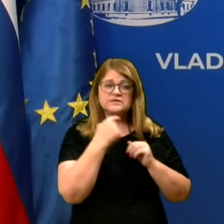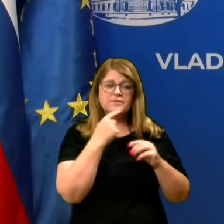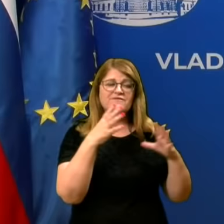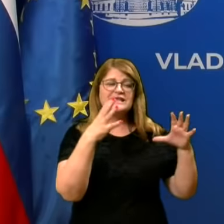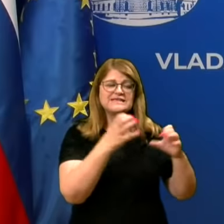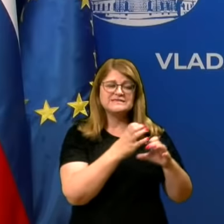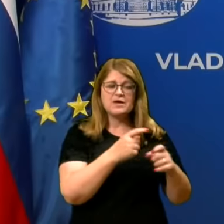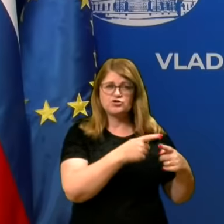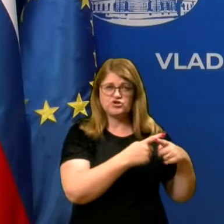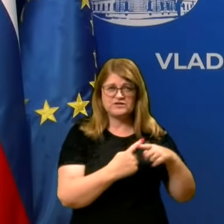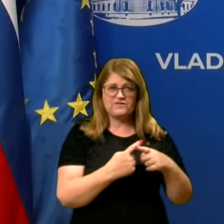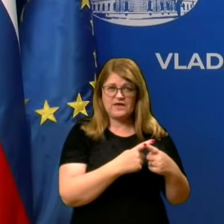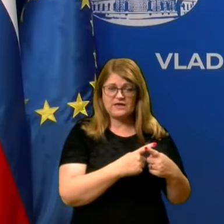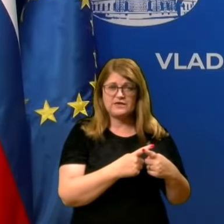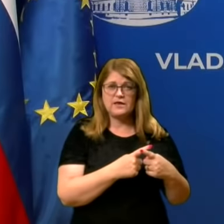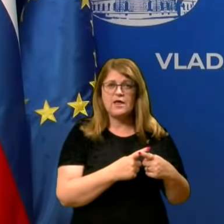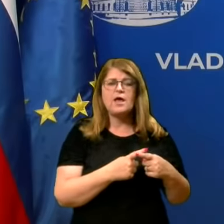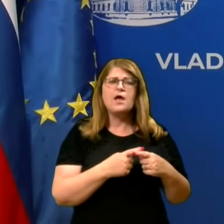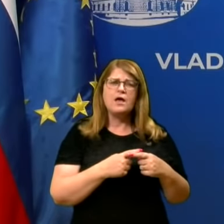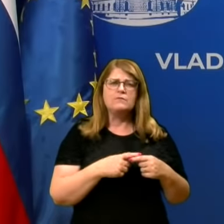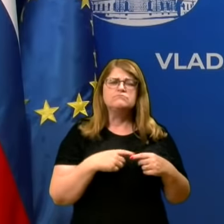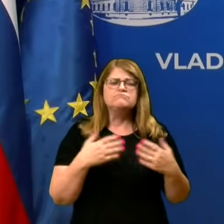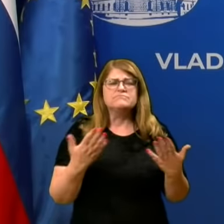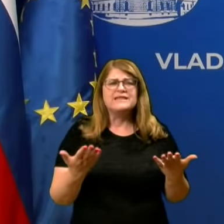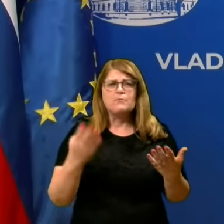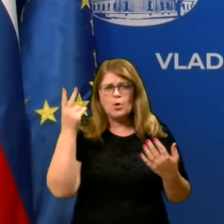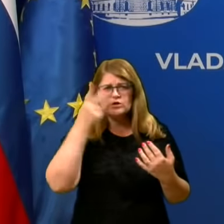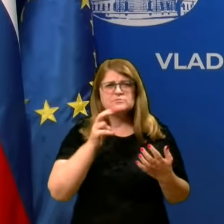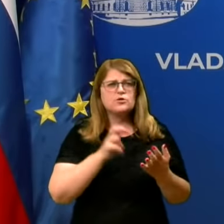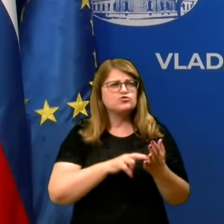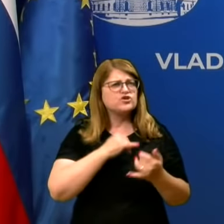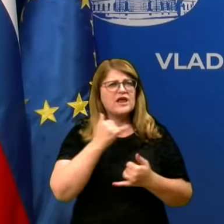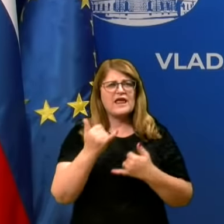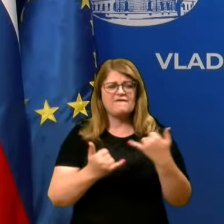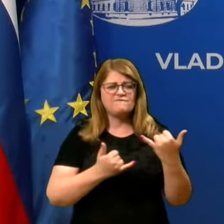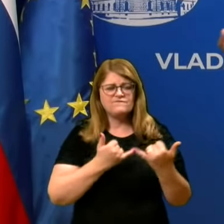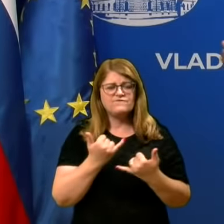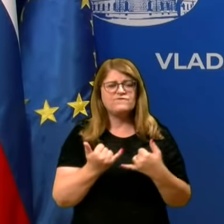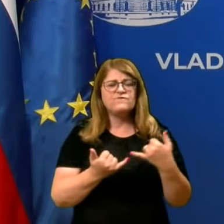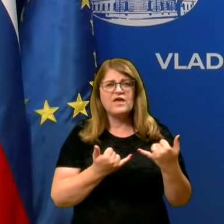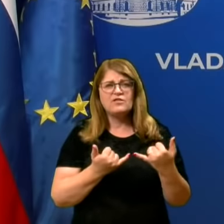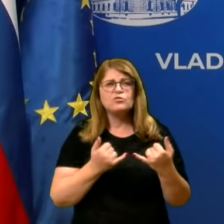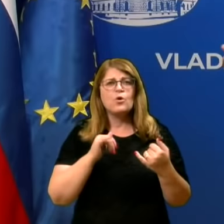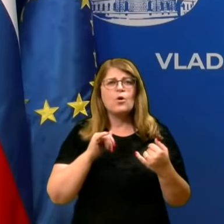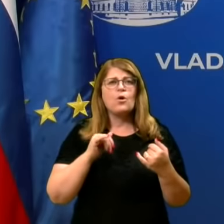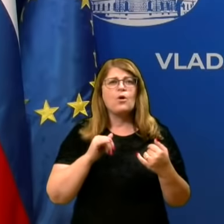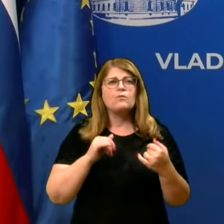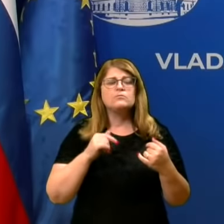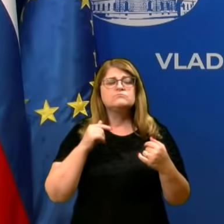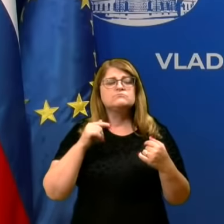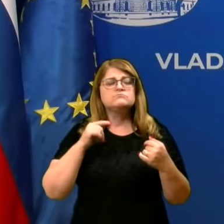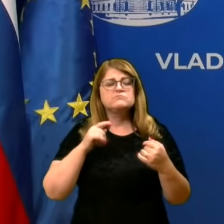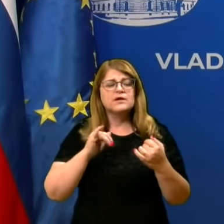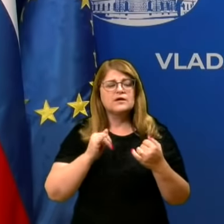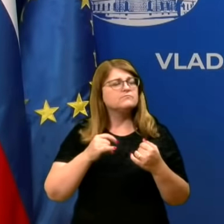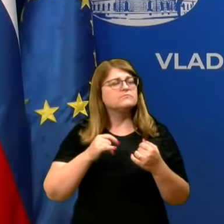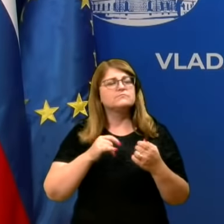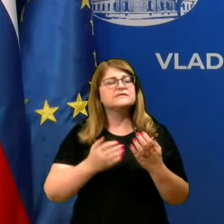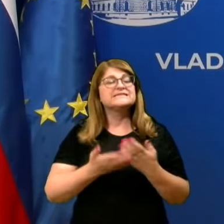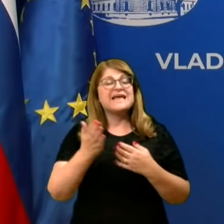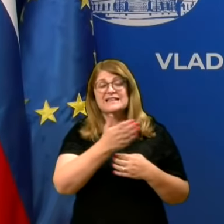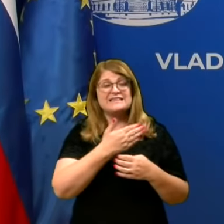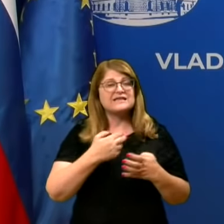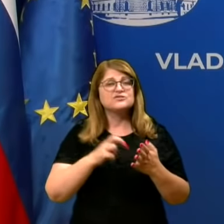zmanjšati tveganje. Bledemo razumeti, da v trenutni fazi še vedno plesa z virusom, kjer smo, tveganje ne bo nikoli nula za nobenega od nas še